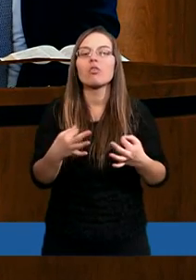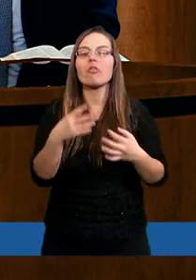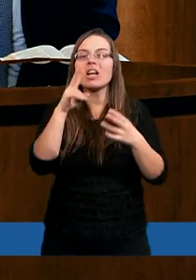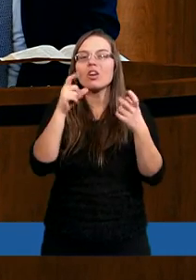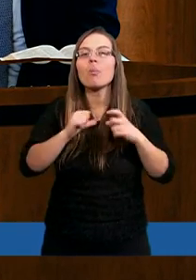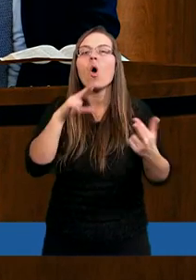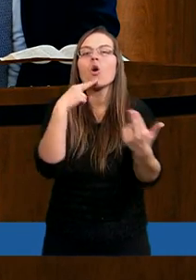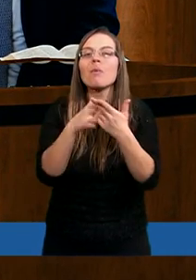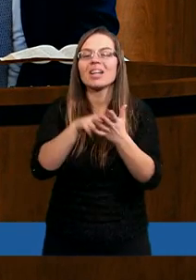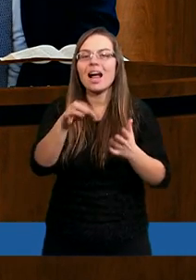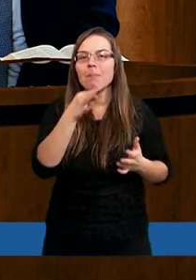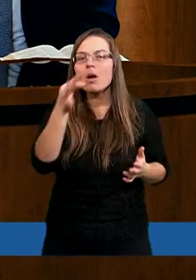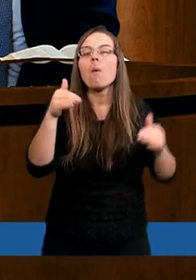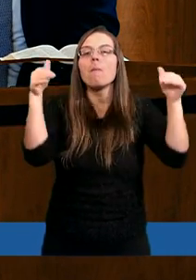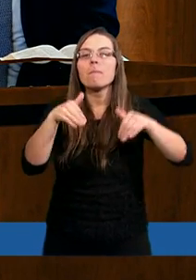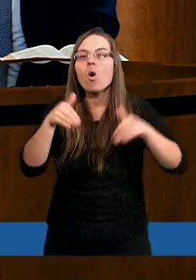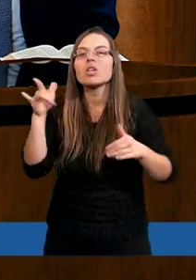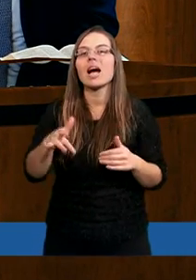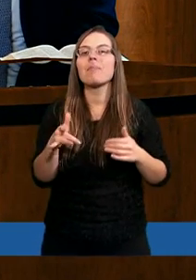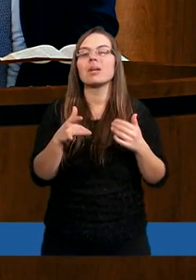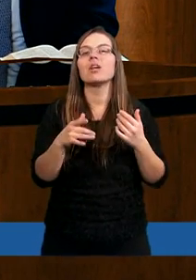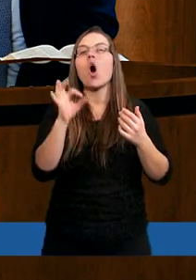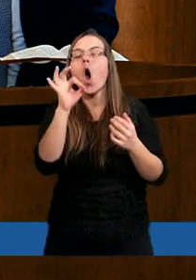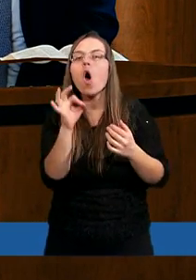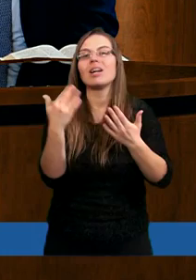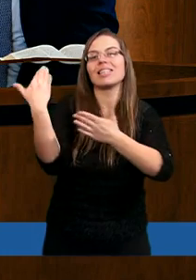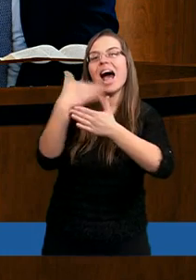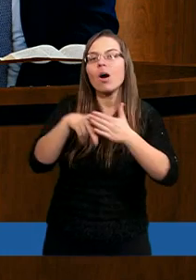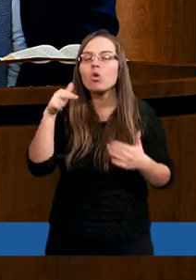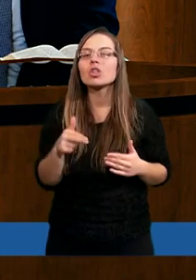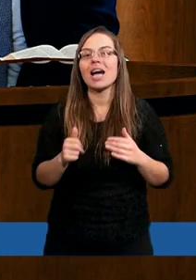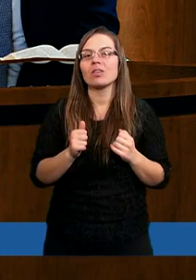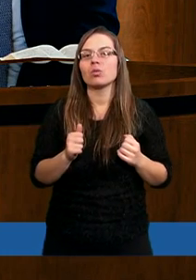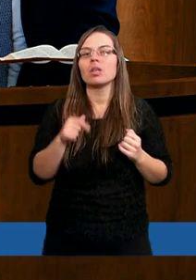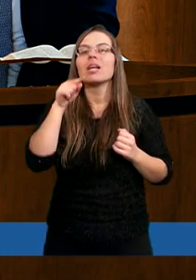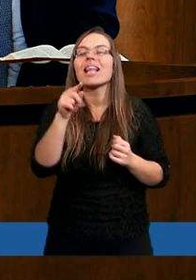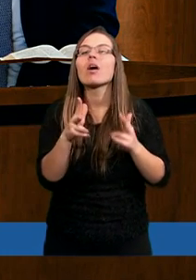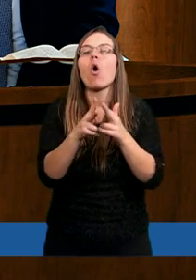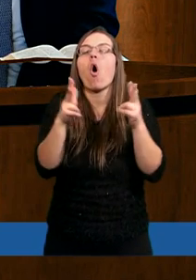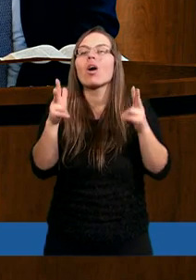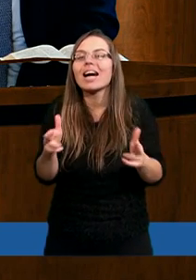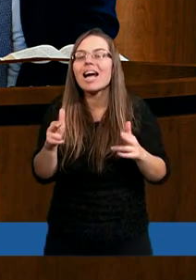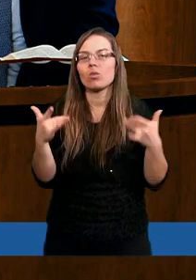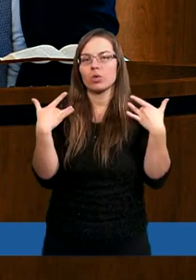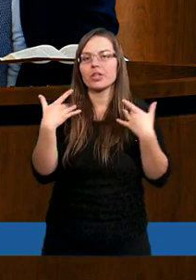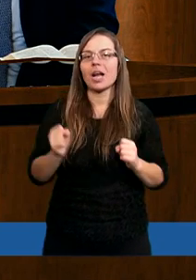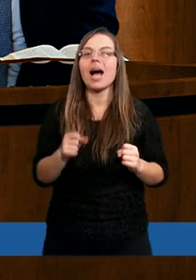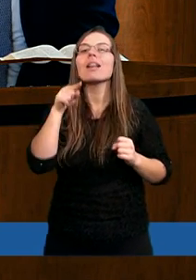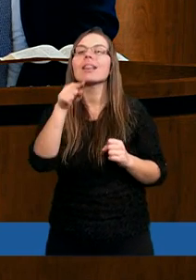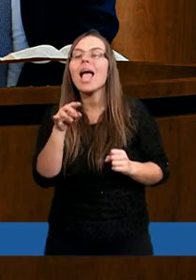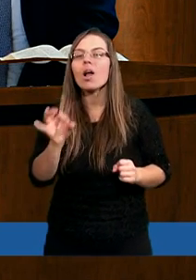kwestia sądu, prawda? Mowa jest o zakończeniu tego okresu zła.